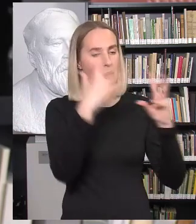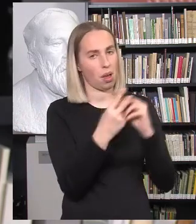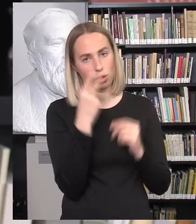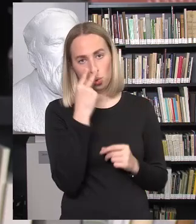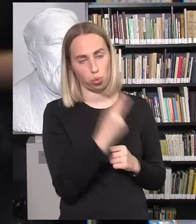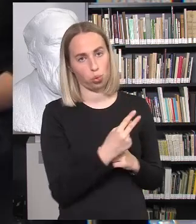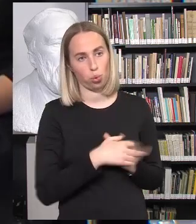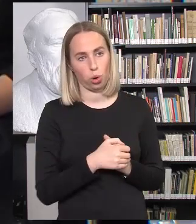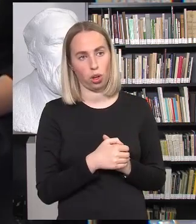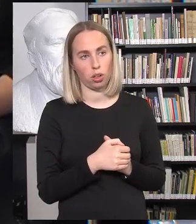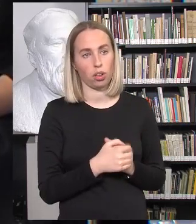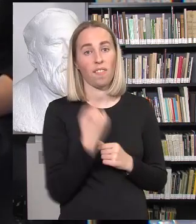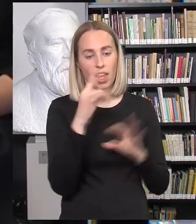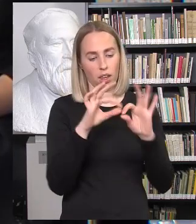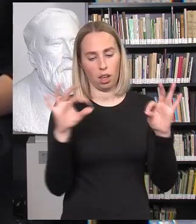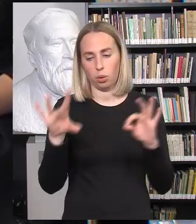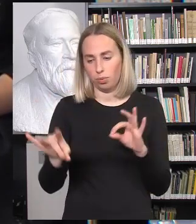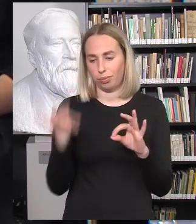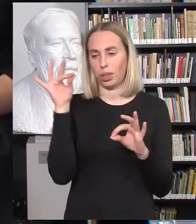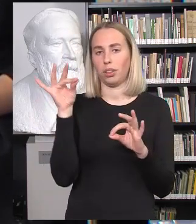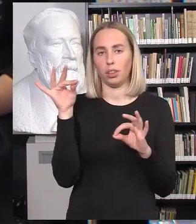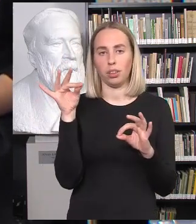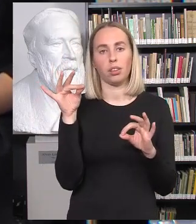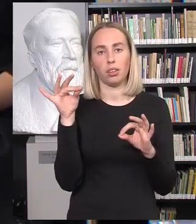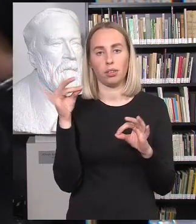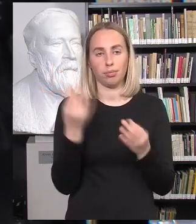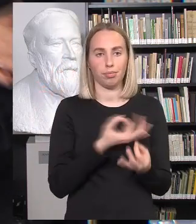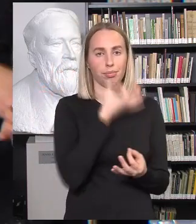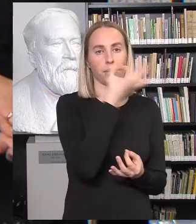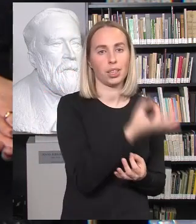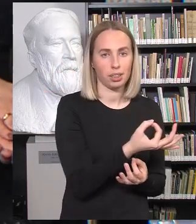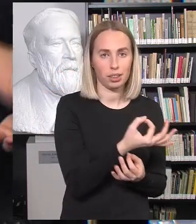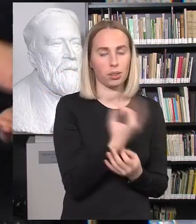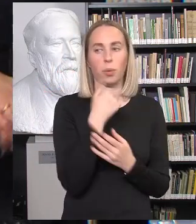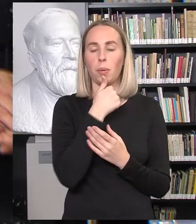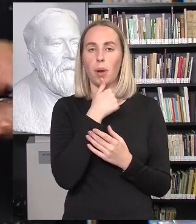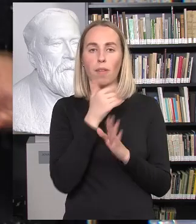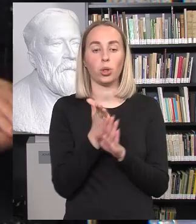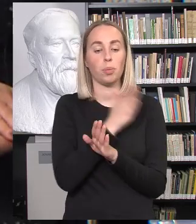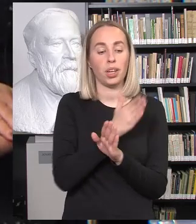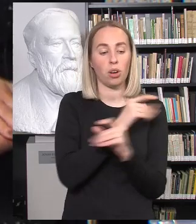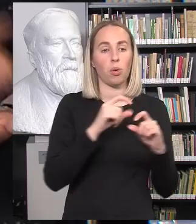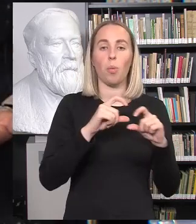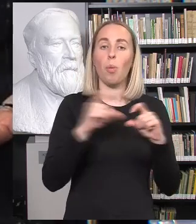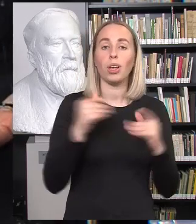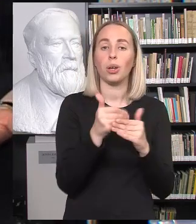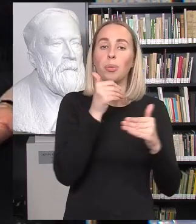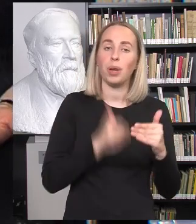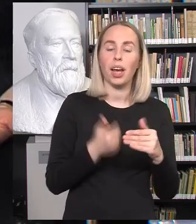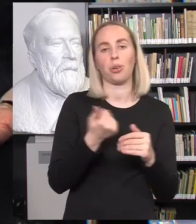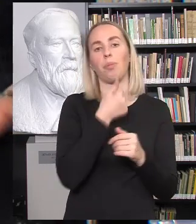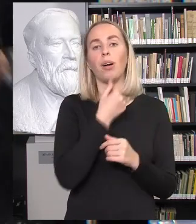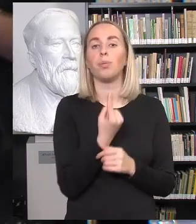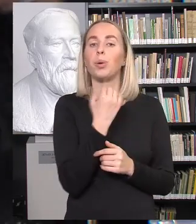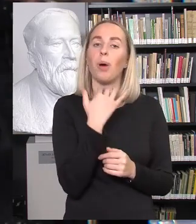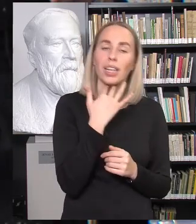na, ištraukus eilutę įgūdžio iš vyresnės klasės, nematant nuo prieš mokyknionio ir pirmos klasės, tarkimi,